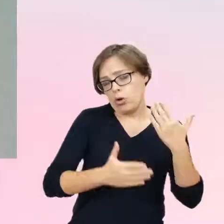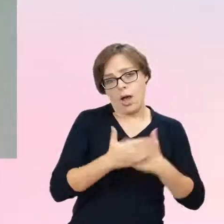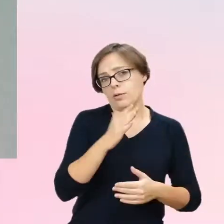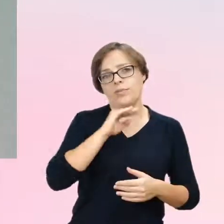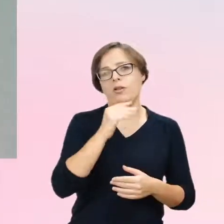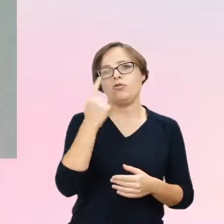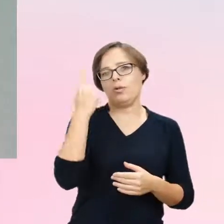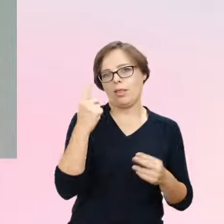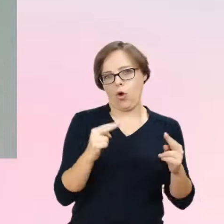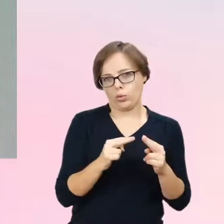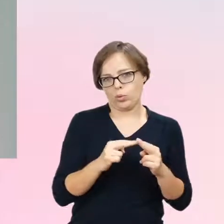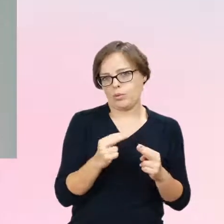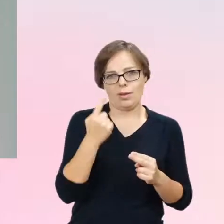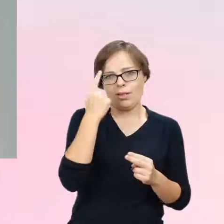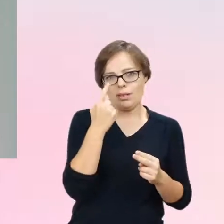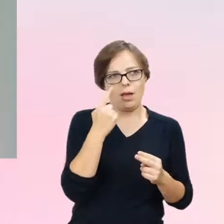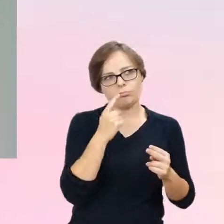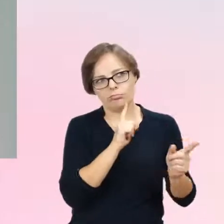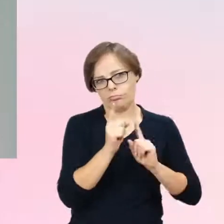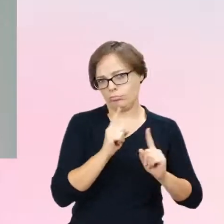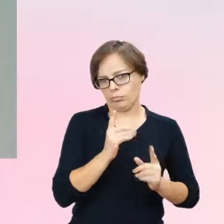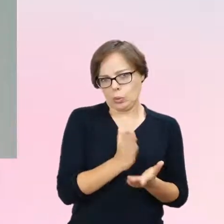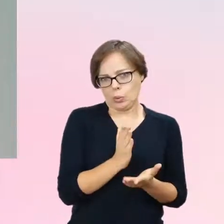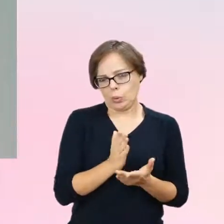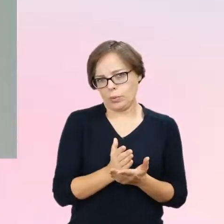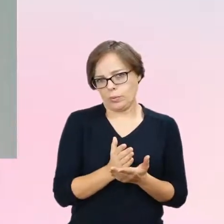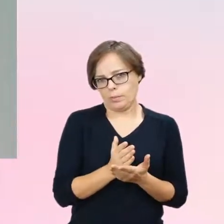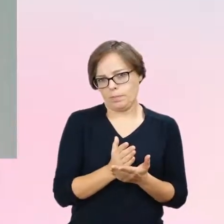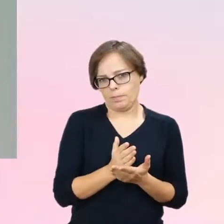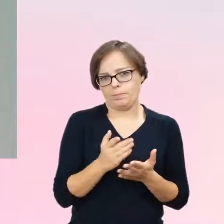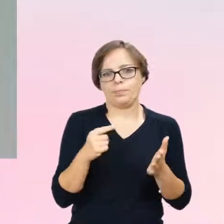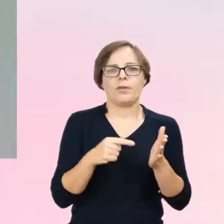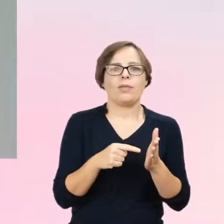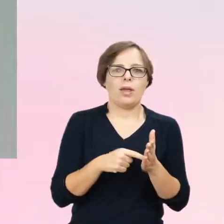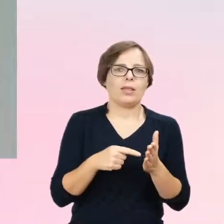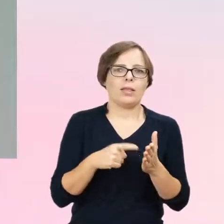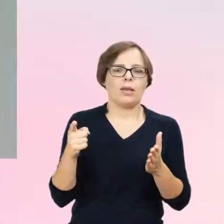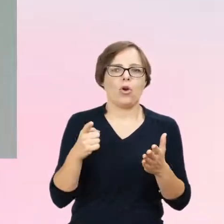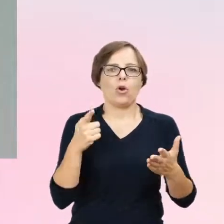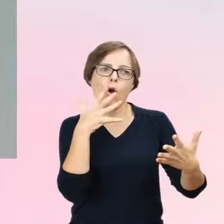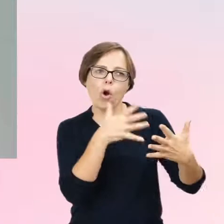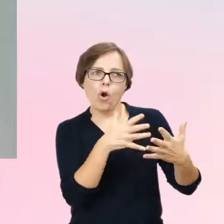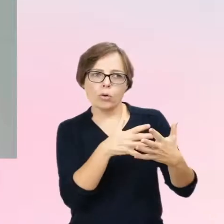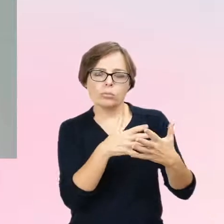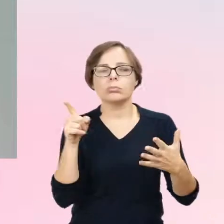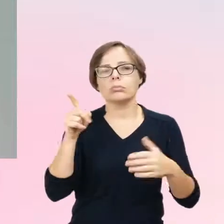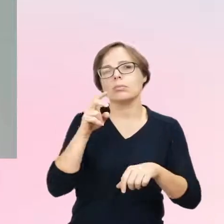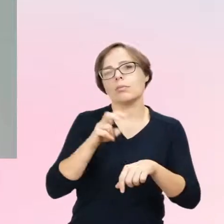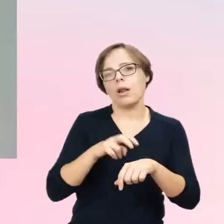na jednej konsultacji i wtedy opinia wygląda w ten sposób, że psychiatra nie stwierdza